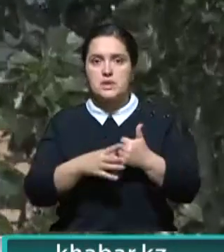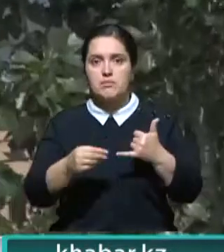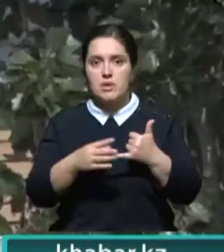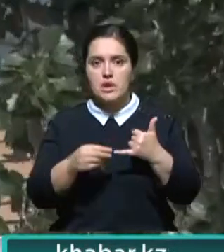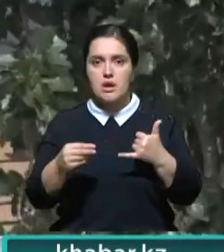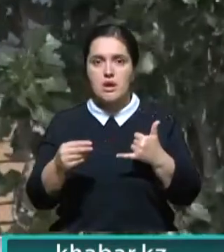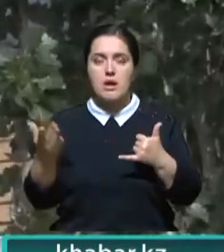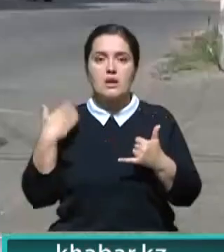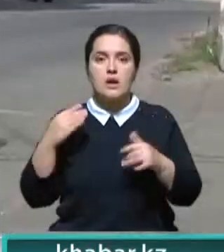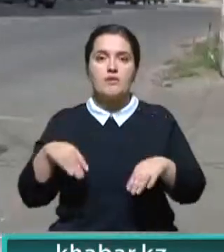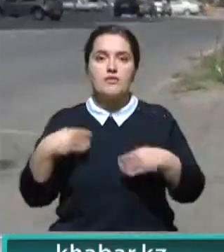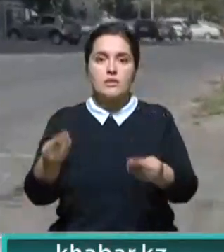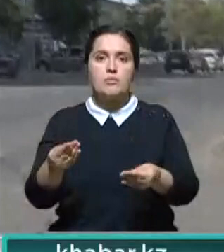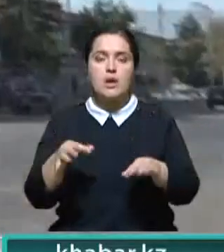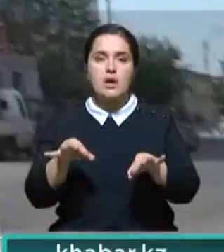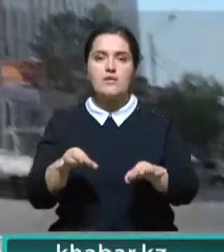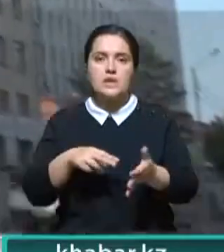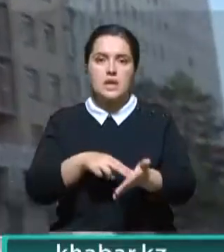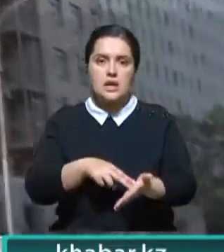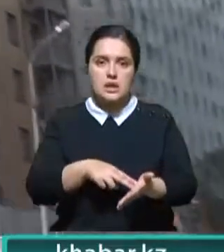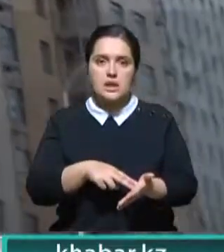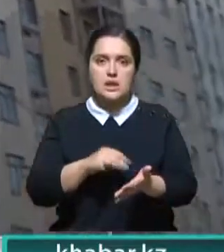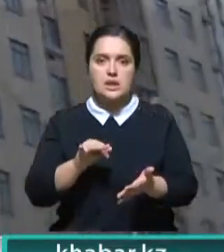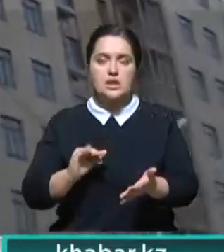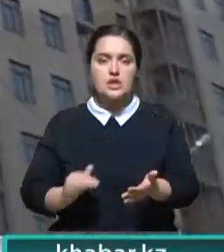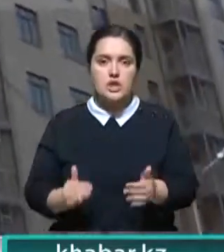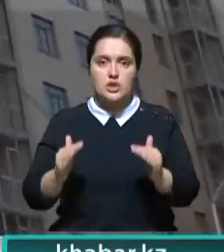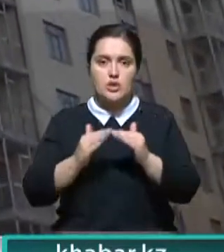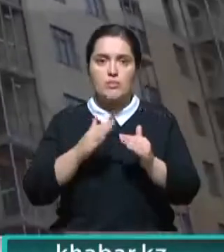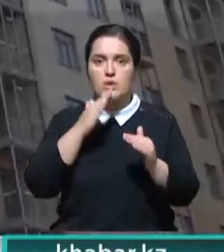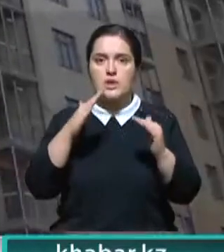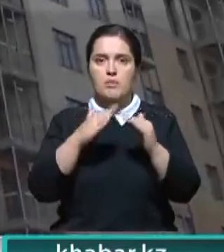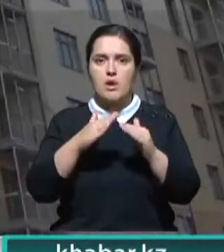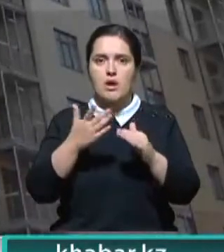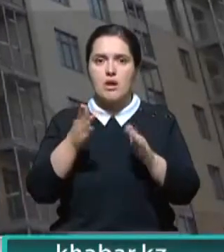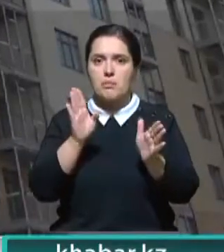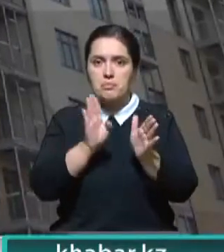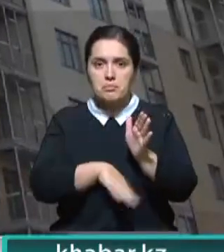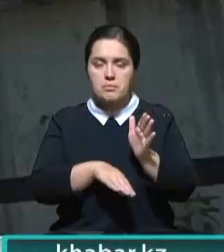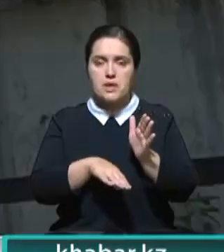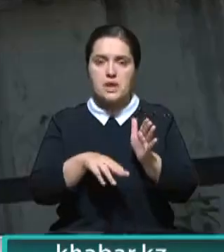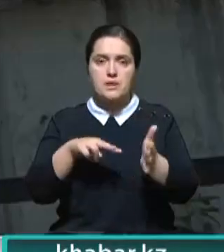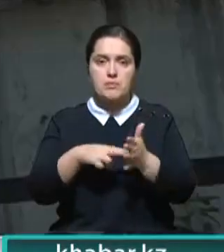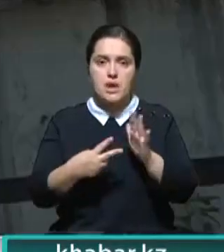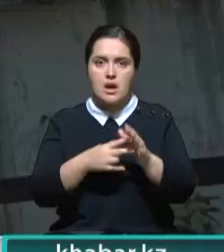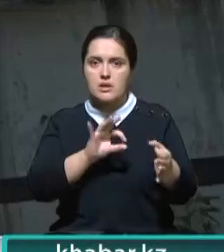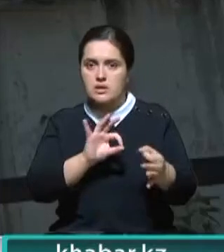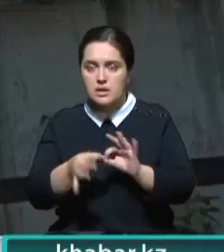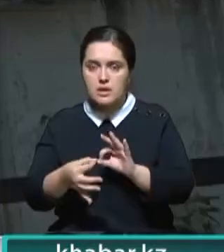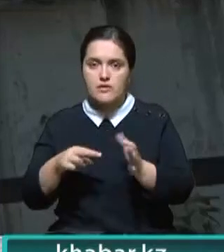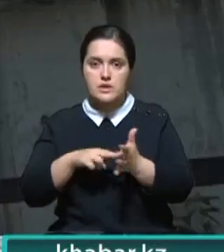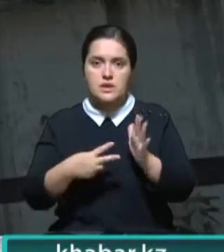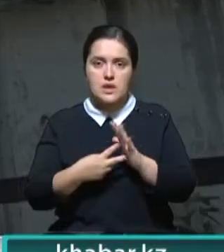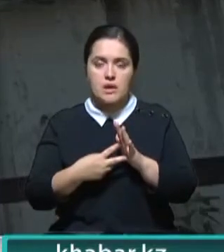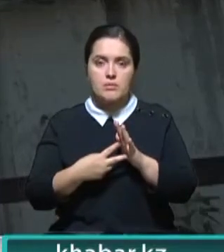месте земельных участков, ранее выданных под автостоянки и частное жилье. Многие дома возводились без обязательных